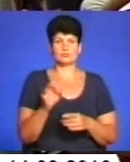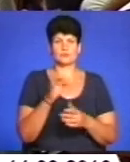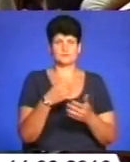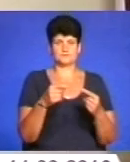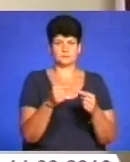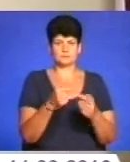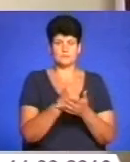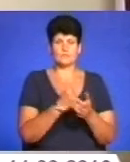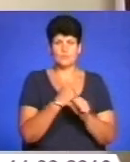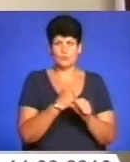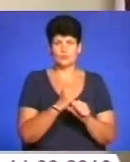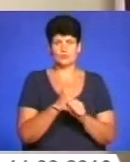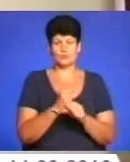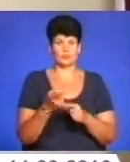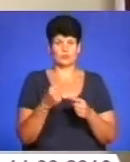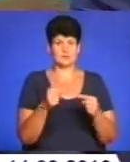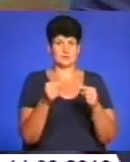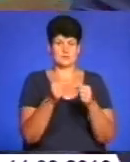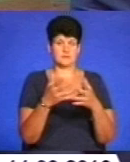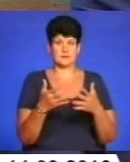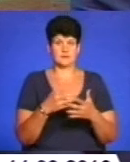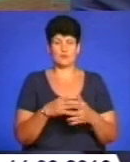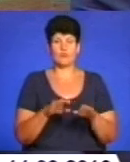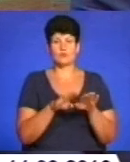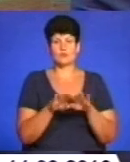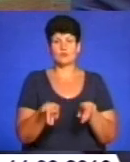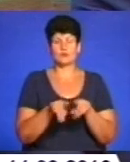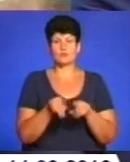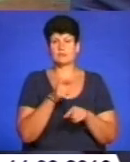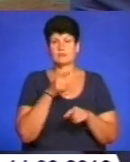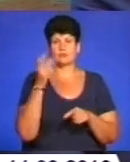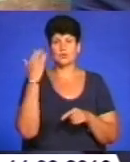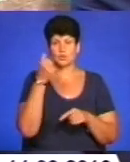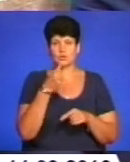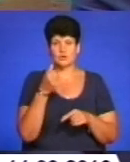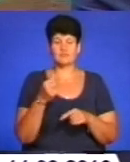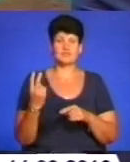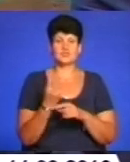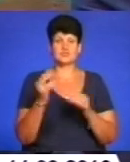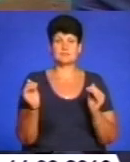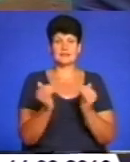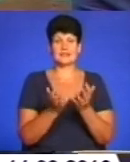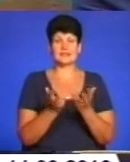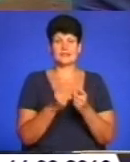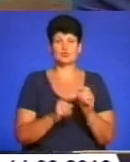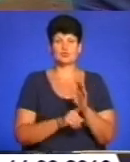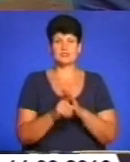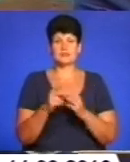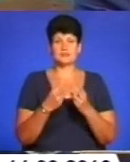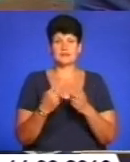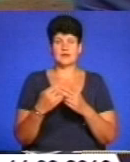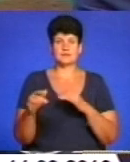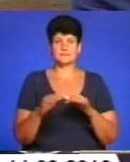не збігалися з висновками громадськості. В порівнянні з аналогічним періодом минулого року, одвічі зменшилась кількість розпочаток кримінальних